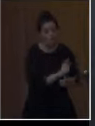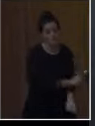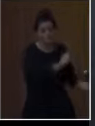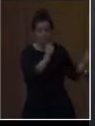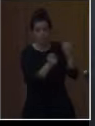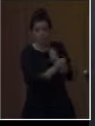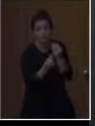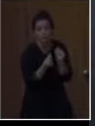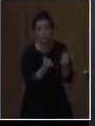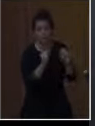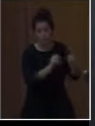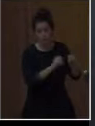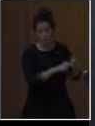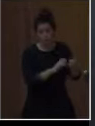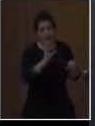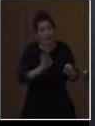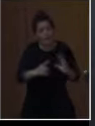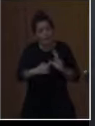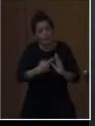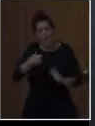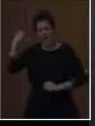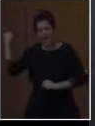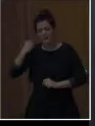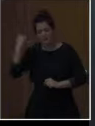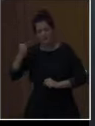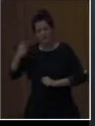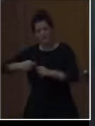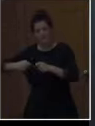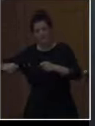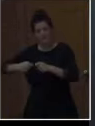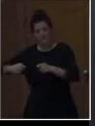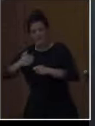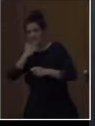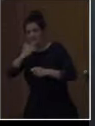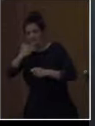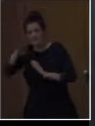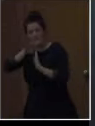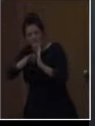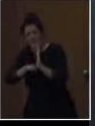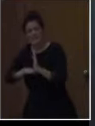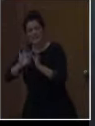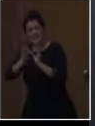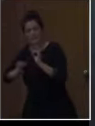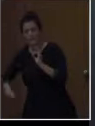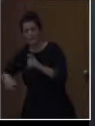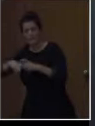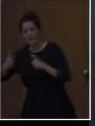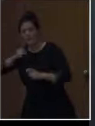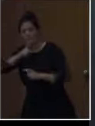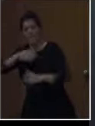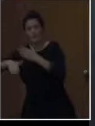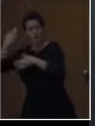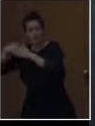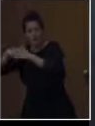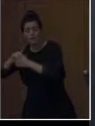κάθε μικρή μεγάλη ανατροπή του αυστηρού και συχνά ανελαστικού αναλυτικού προγράμματος και του ισχύου του εκπαιδευτικού κατεστημένου, μόνο